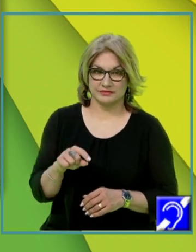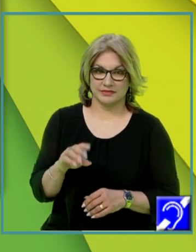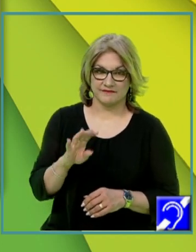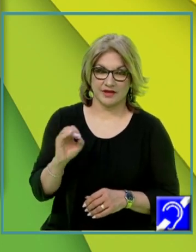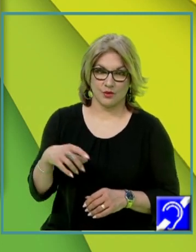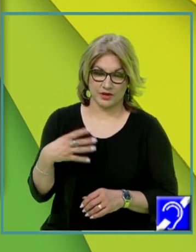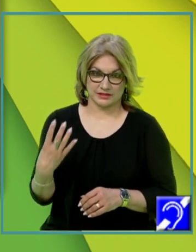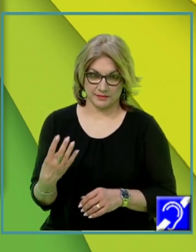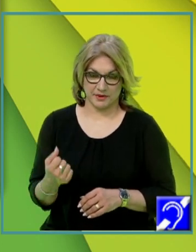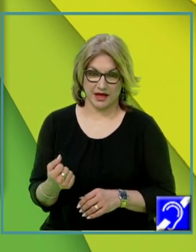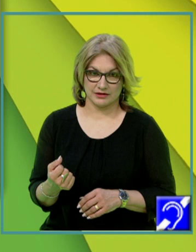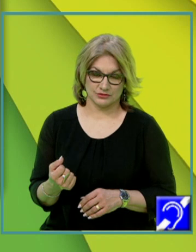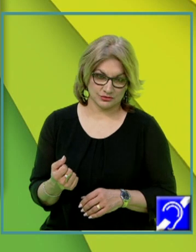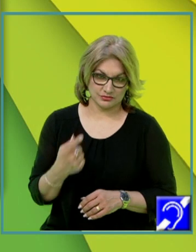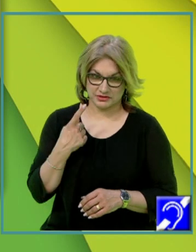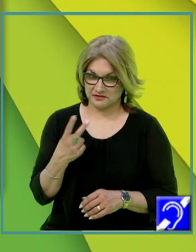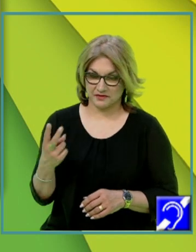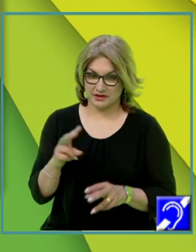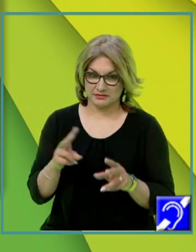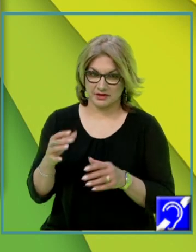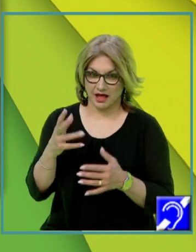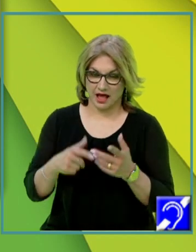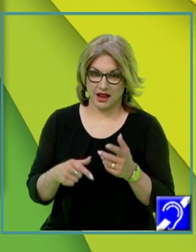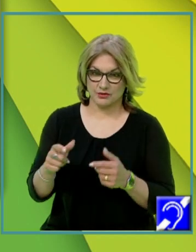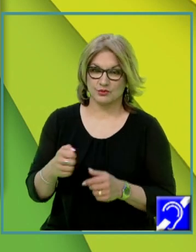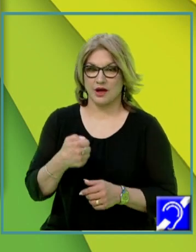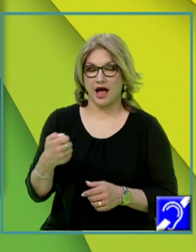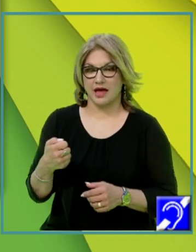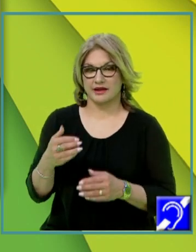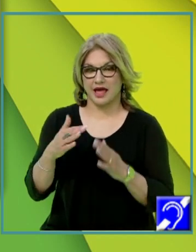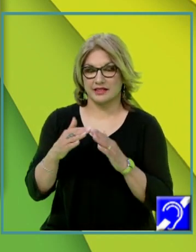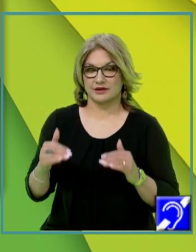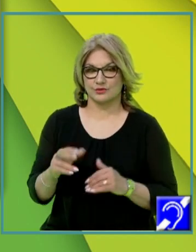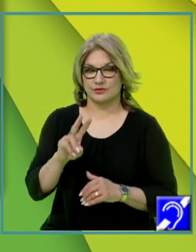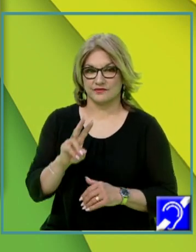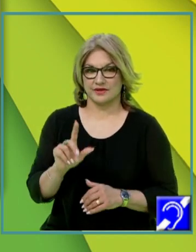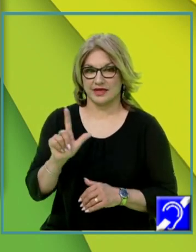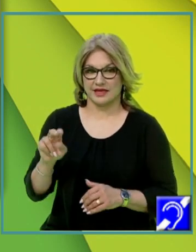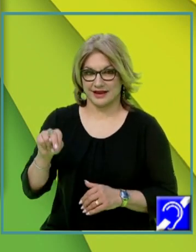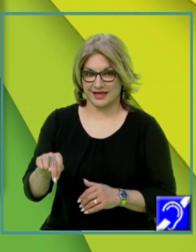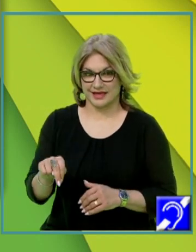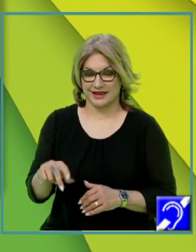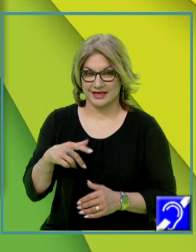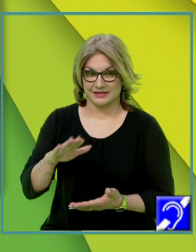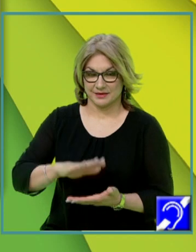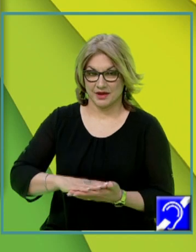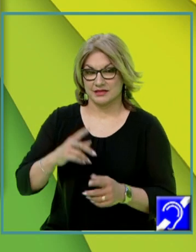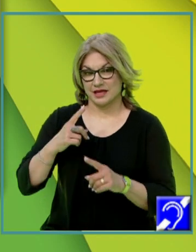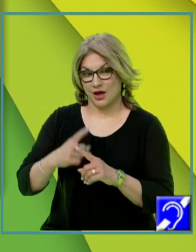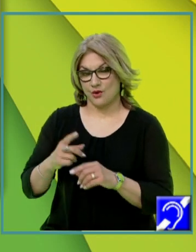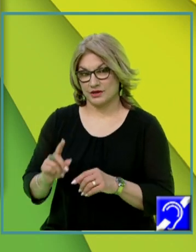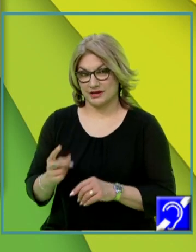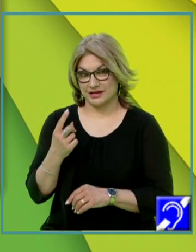4 și atunci imediat determinăm area triunghiului VLN că este baza ori înălțimea